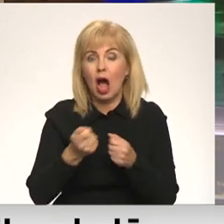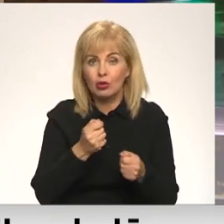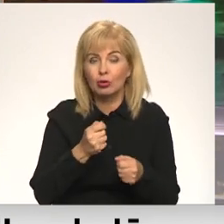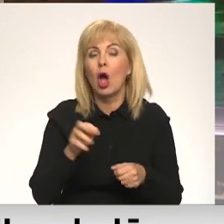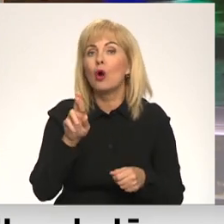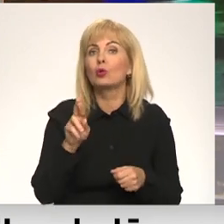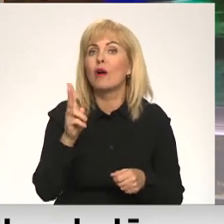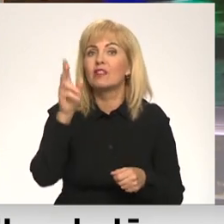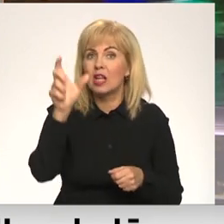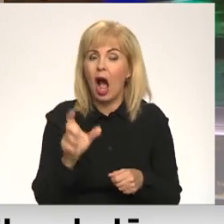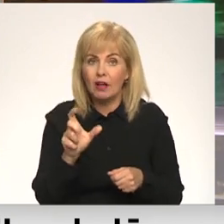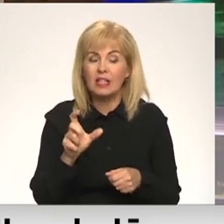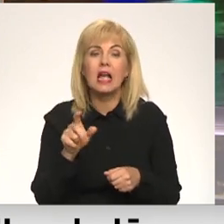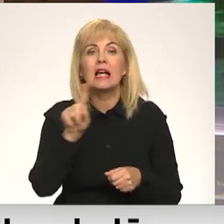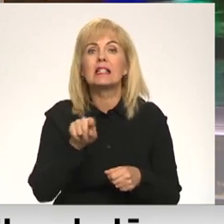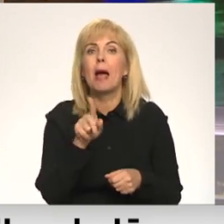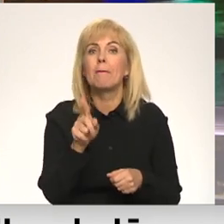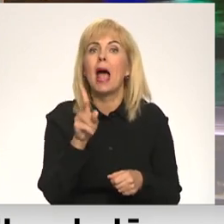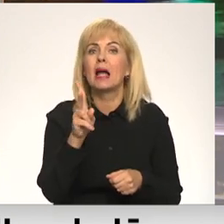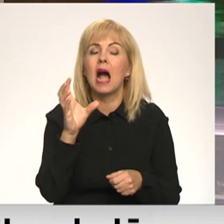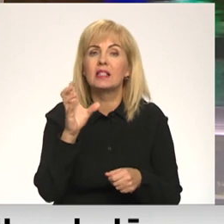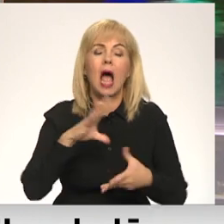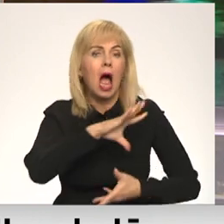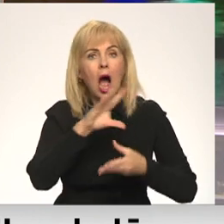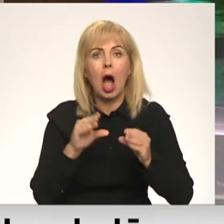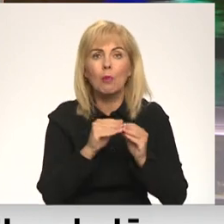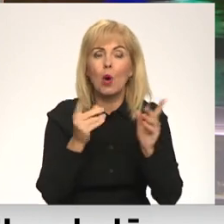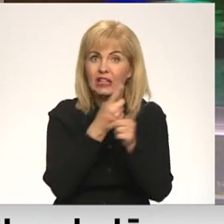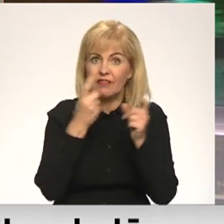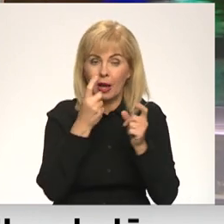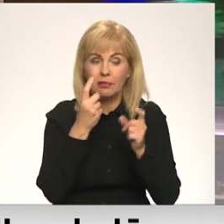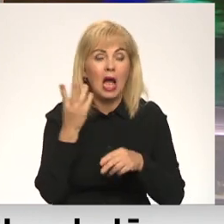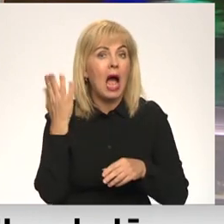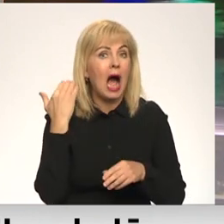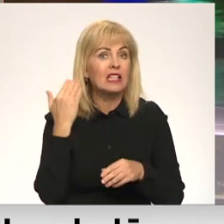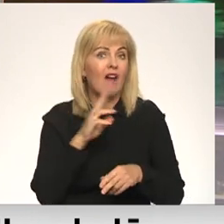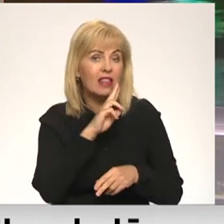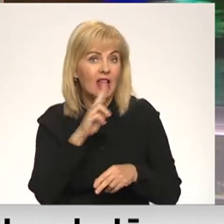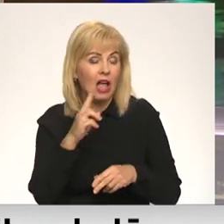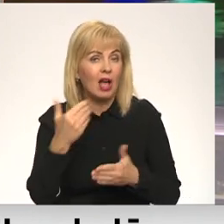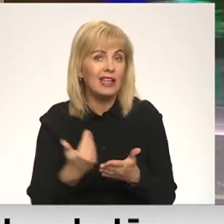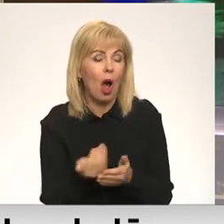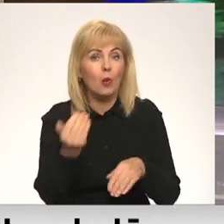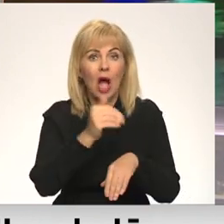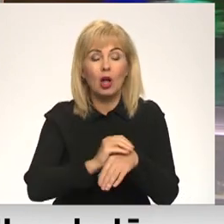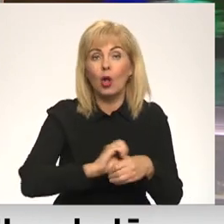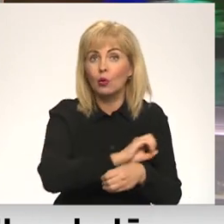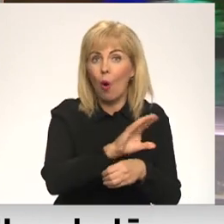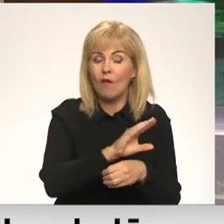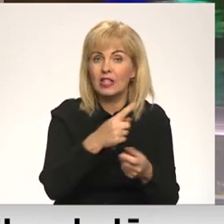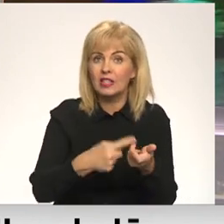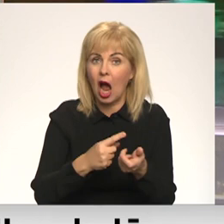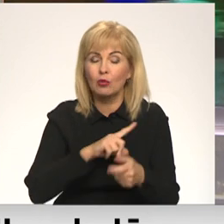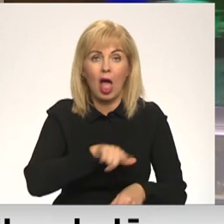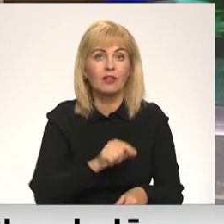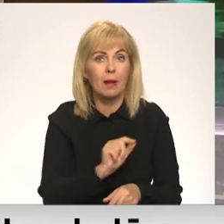Kalvāns. Slimība profilaksas un kontrols centra apkopotā informācija liecina, ka aizvadītajā nedēļā jaunatklāto Covid-19 gadījumu skaits